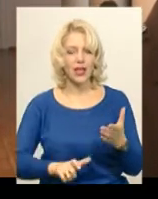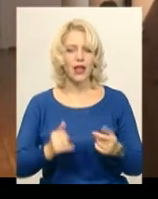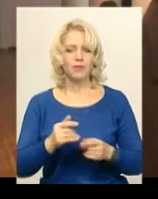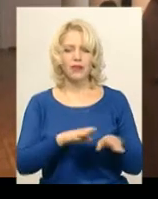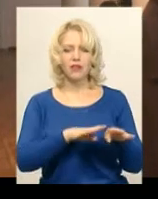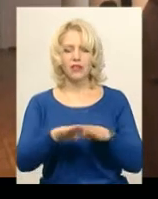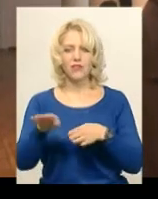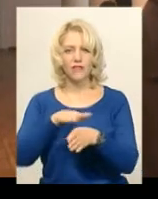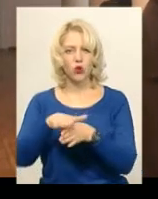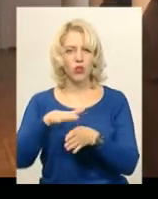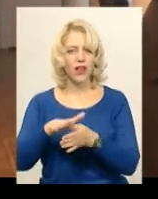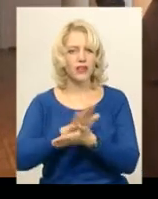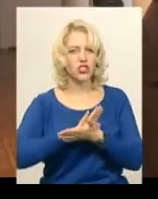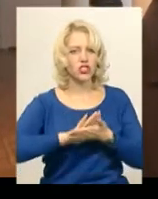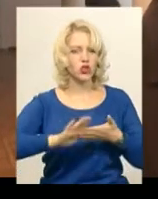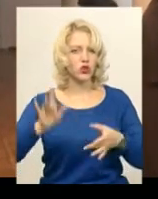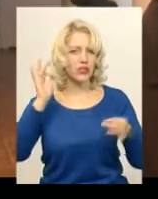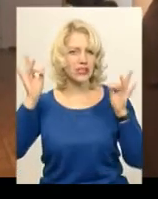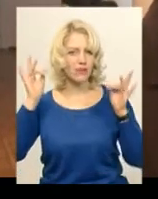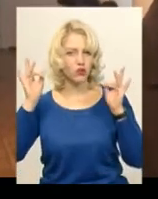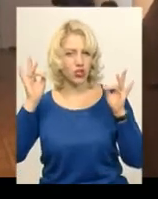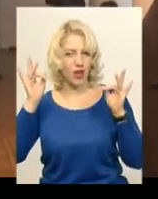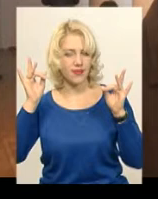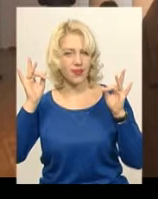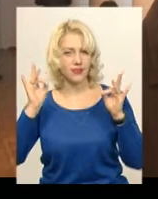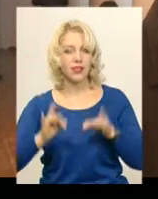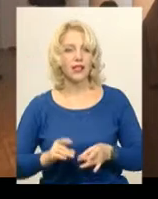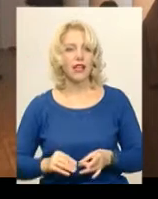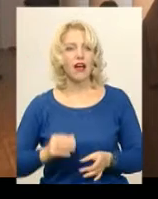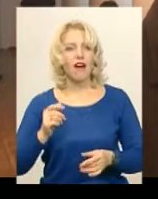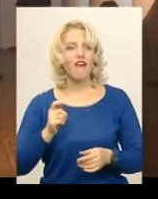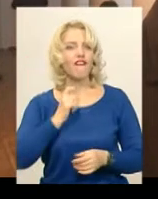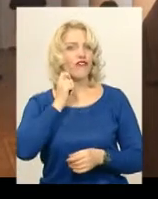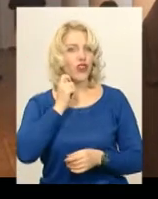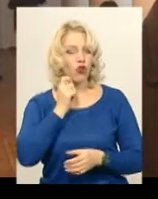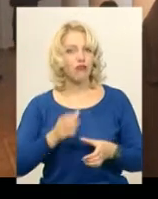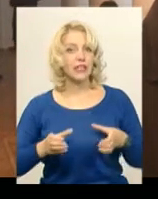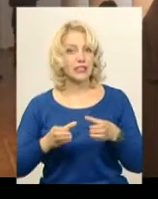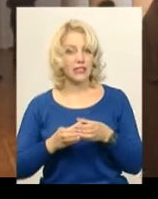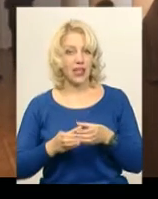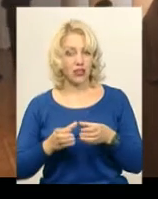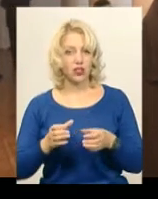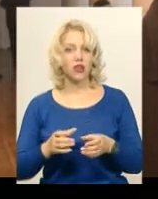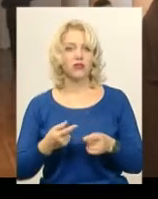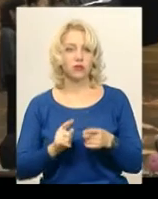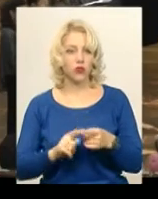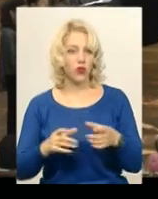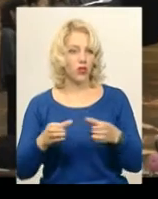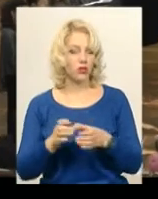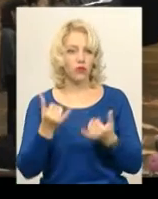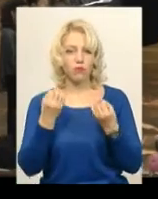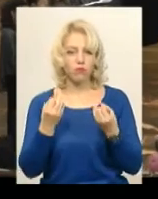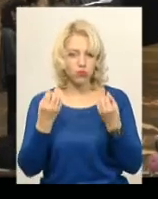чистота звучання, віковий склад колективу просто вражає.